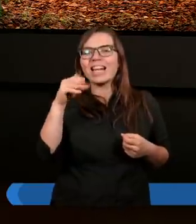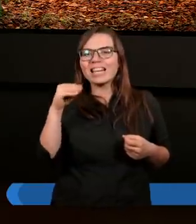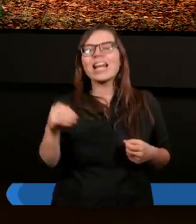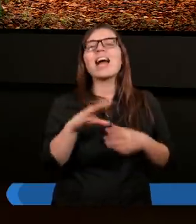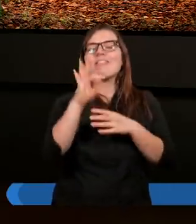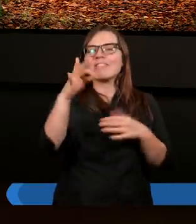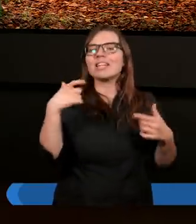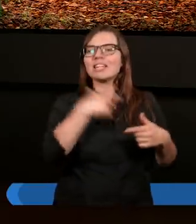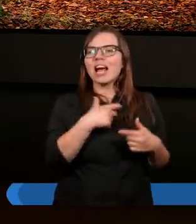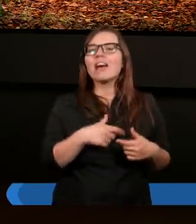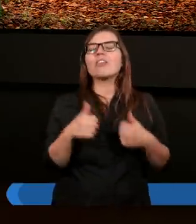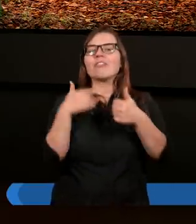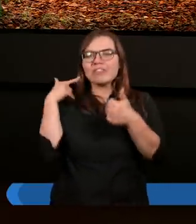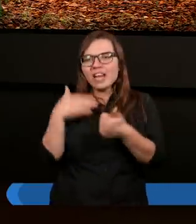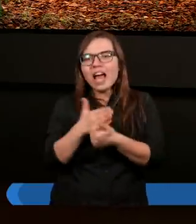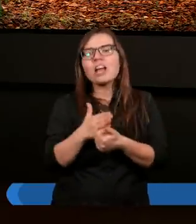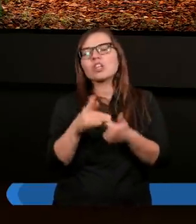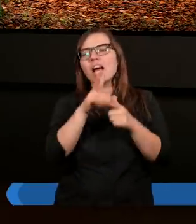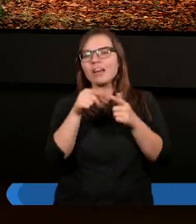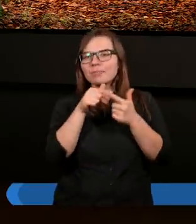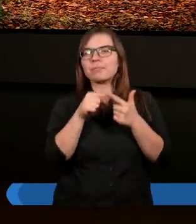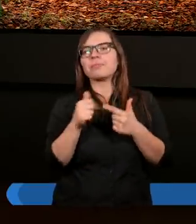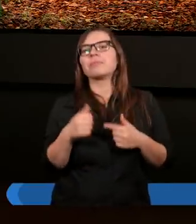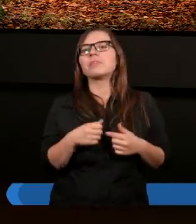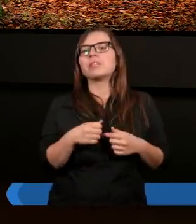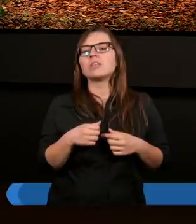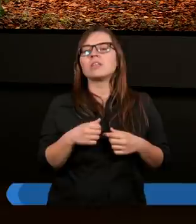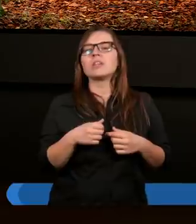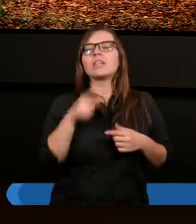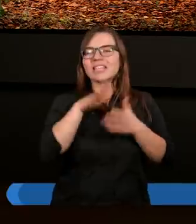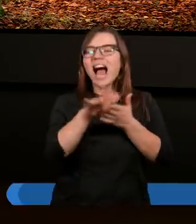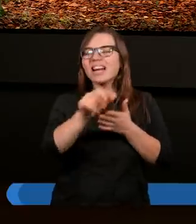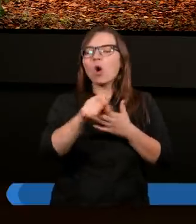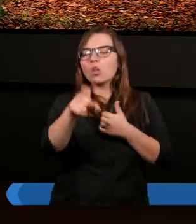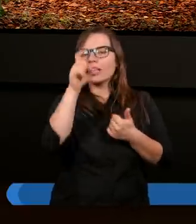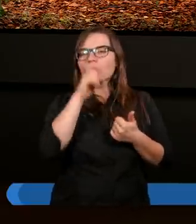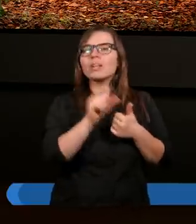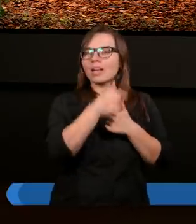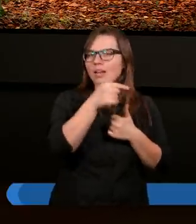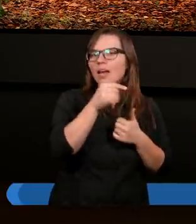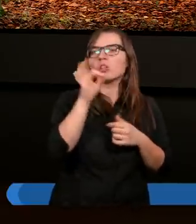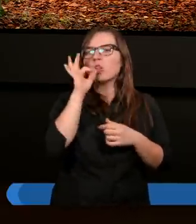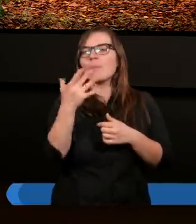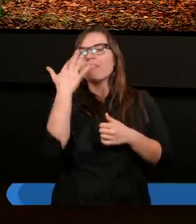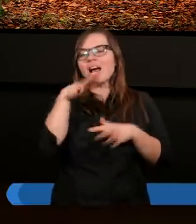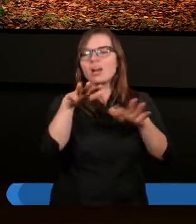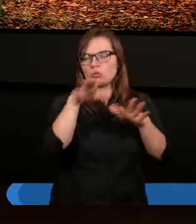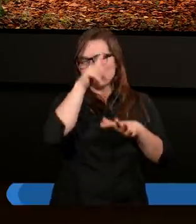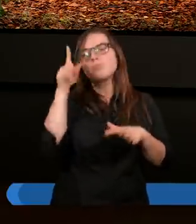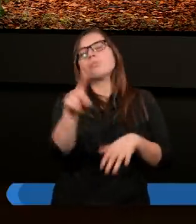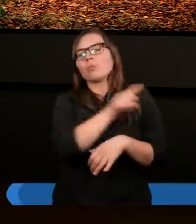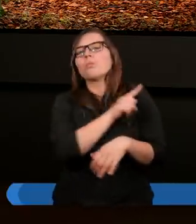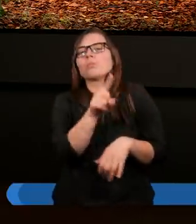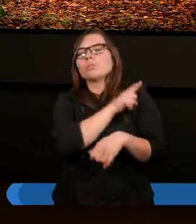Dwie złe, jedna dobra. Zacznę od tych złych. Wielu ludzi przestrzega prawo,